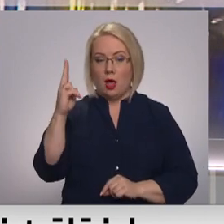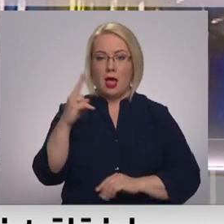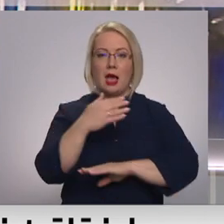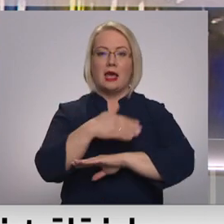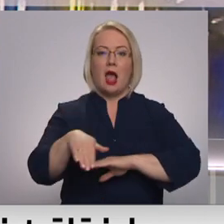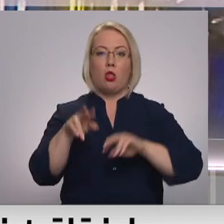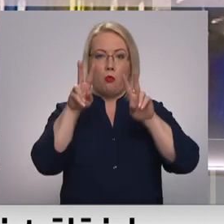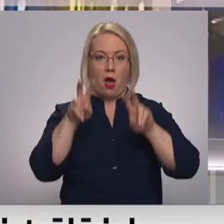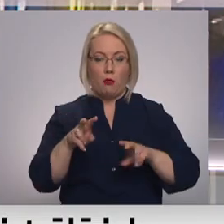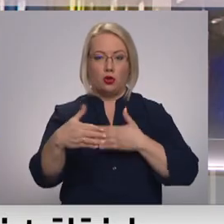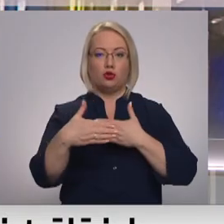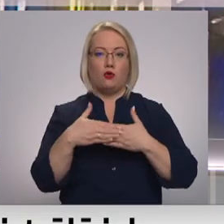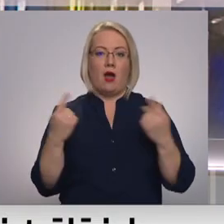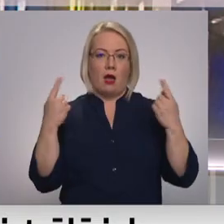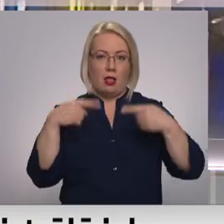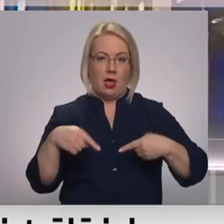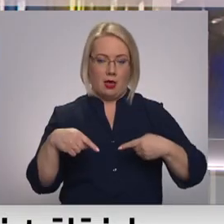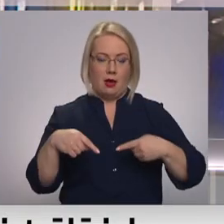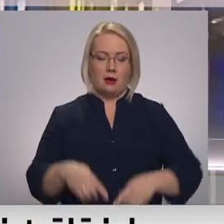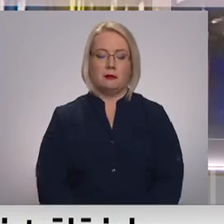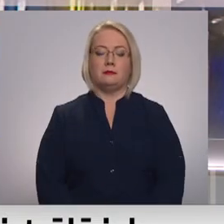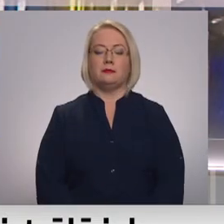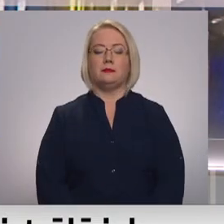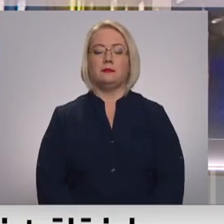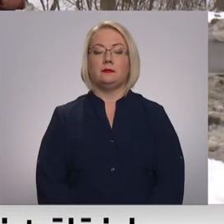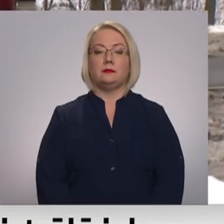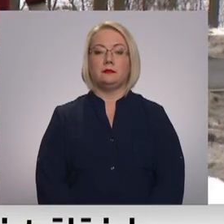pārbaudīt tuvāk jālaikā un plašāk iļa koziņas.